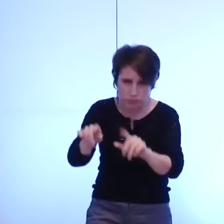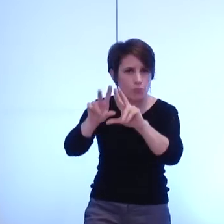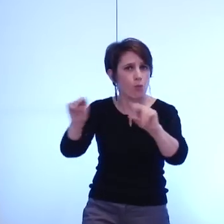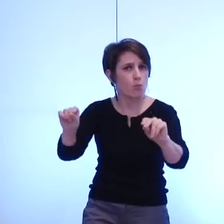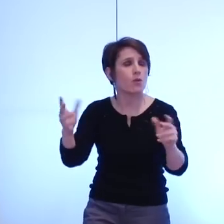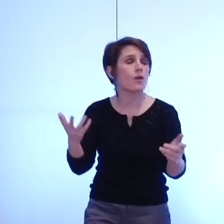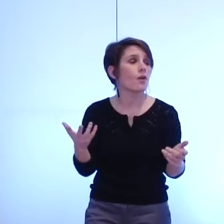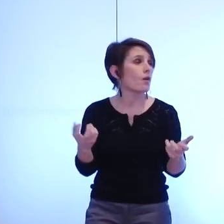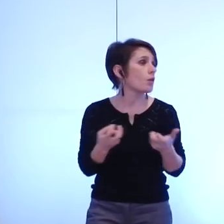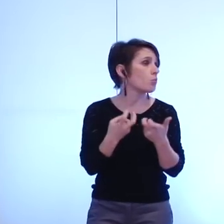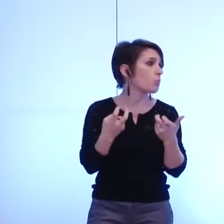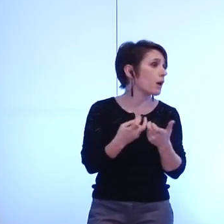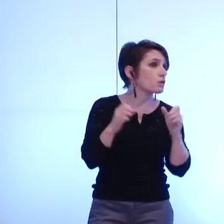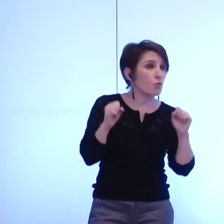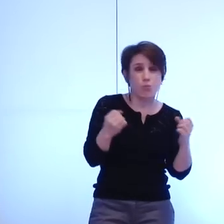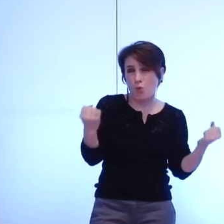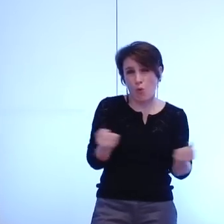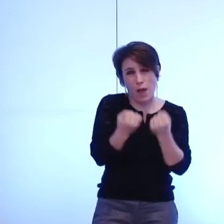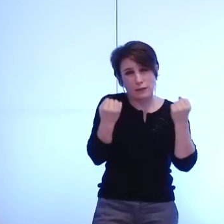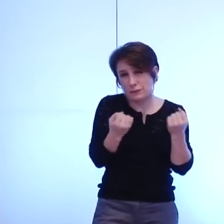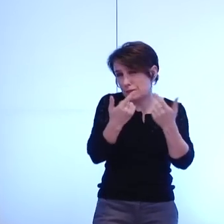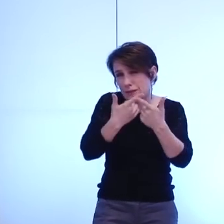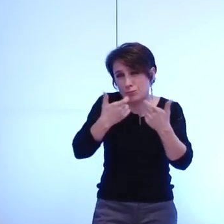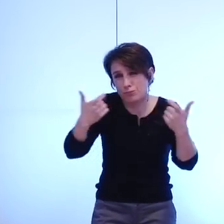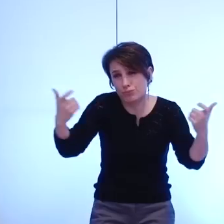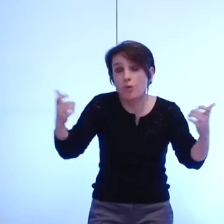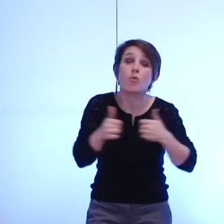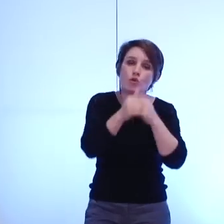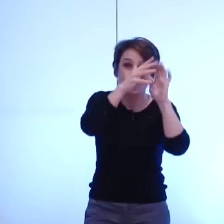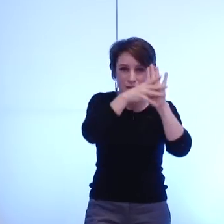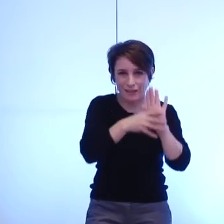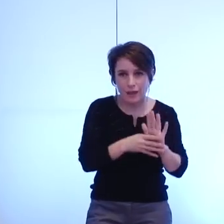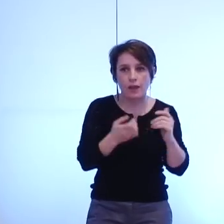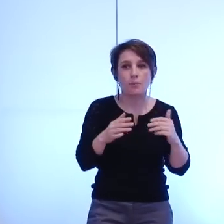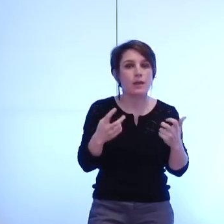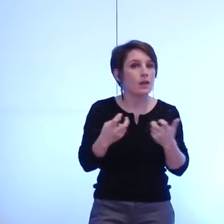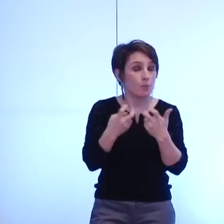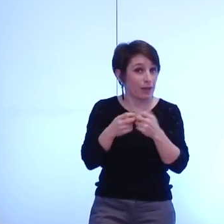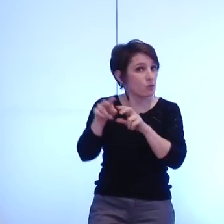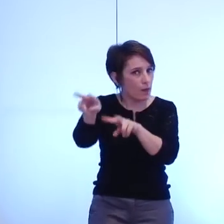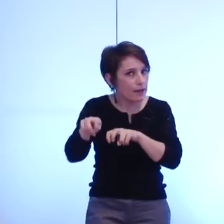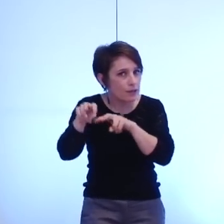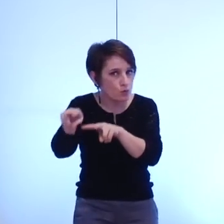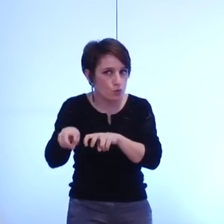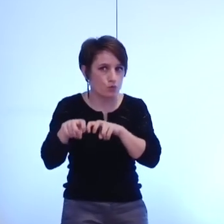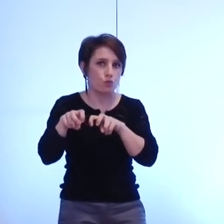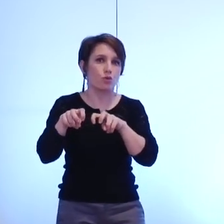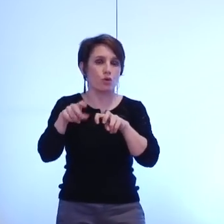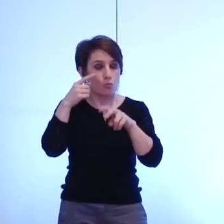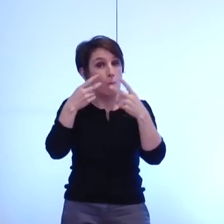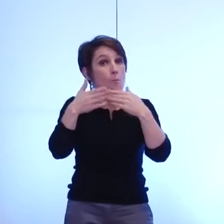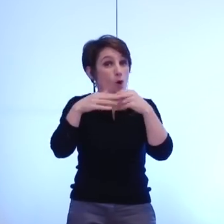à de nombreuses activités même si elles sont critérisées comme en particulier l'agriculture périurbaine